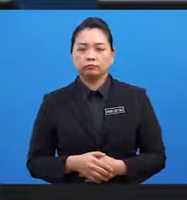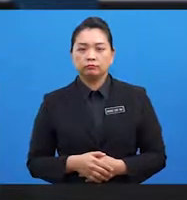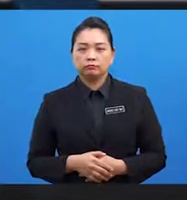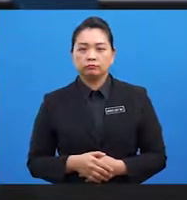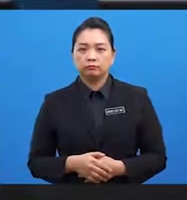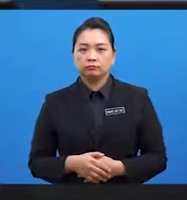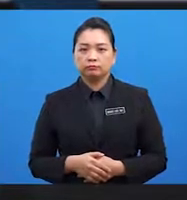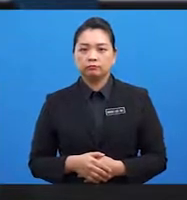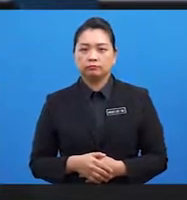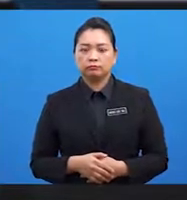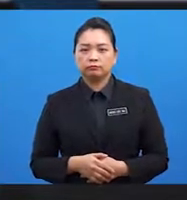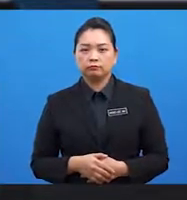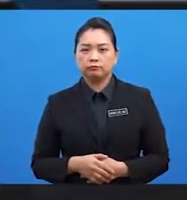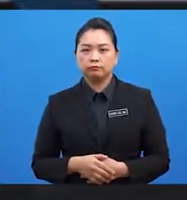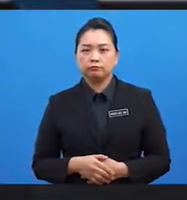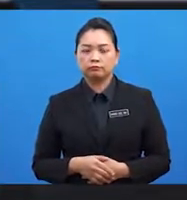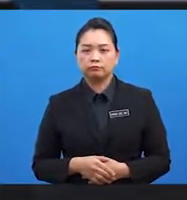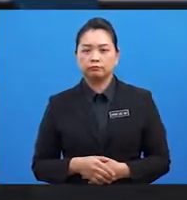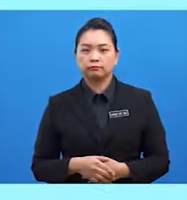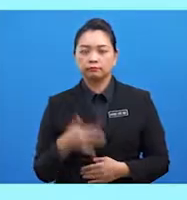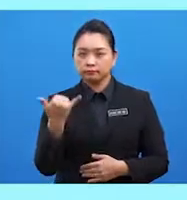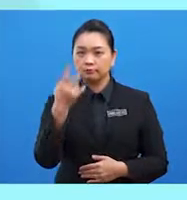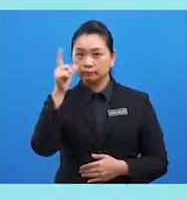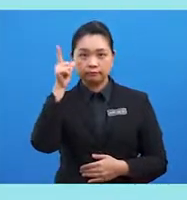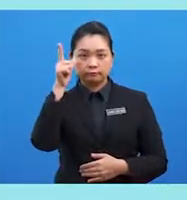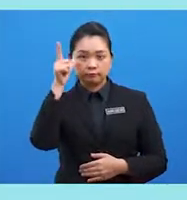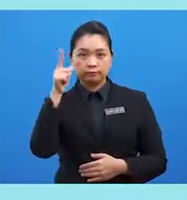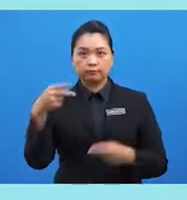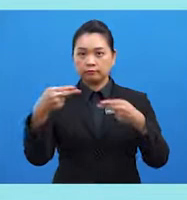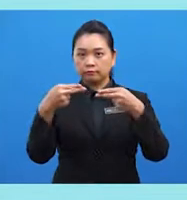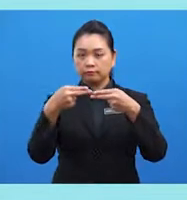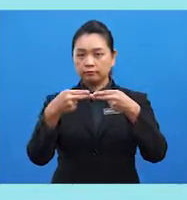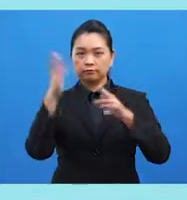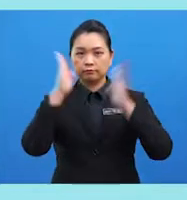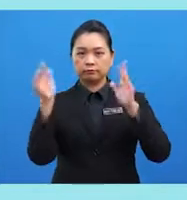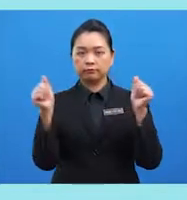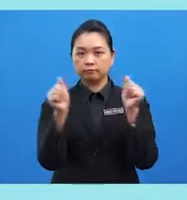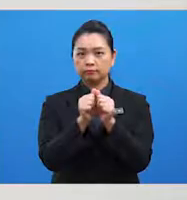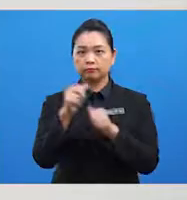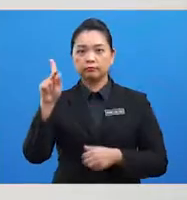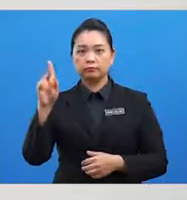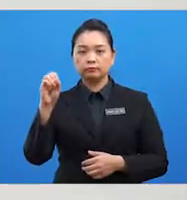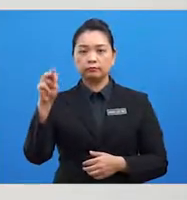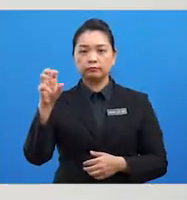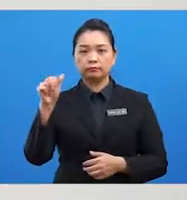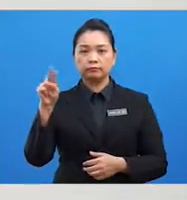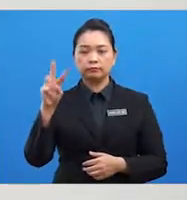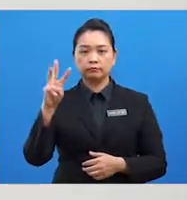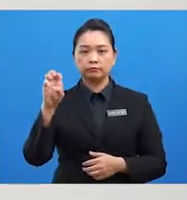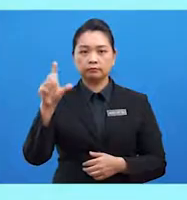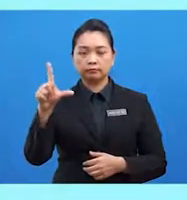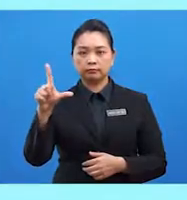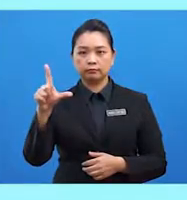seterusnya kita akan lihat pula hubungan Malaysia dengan pertubuhan Commonwealth. Commonwealth terdiri